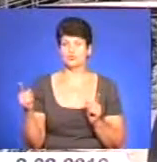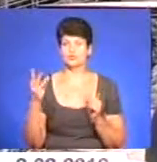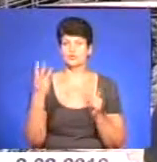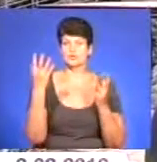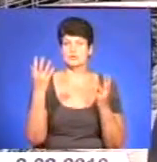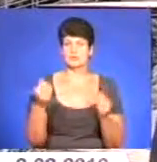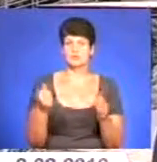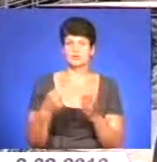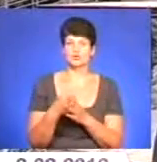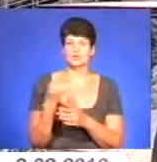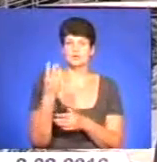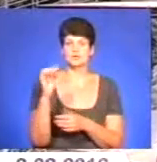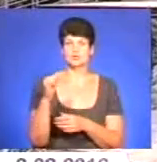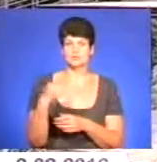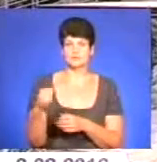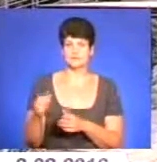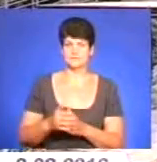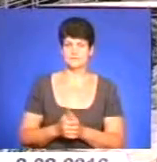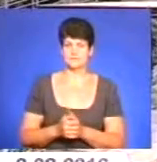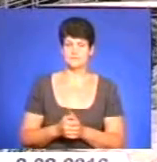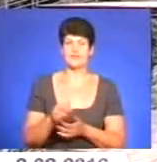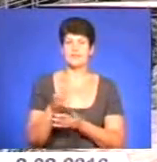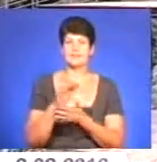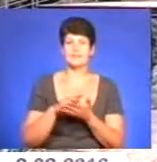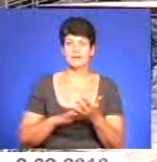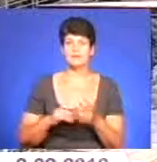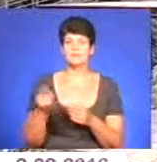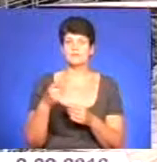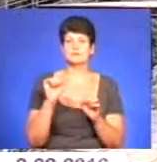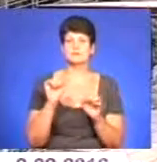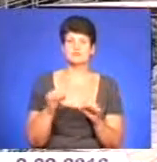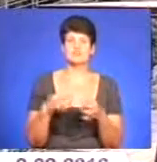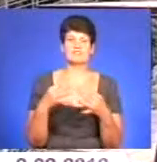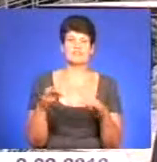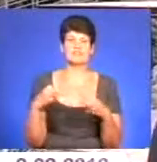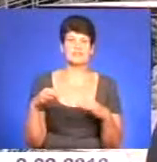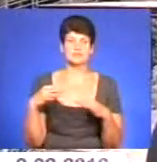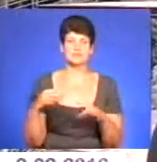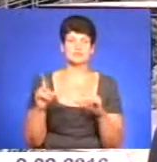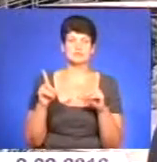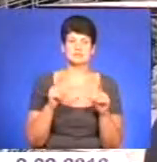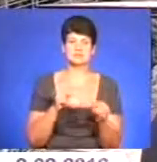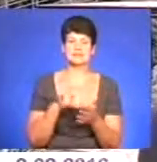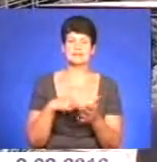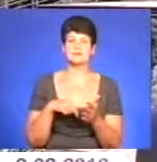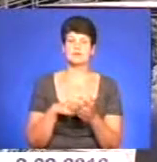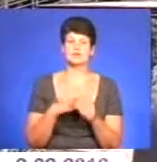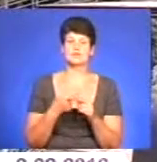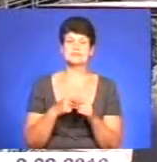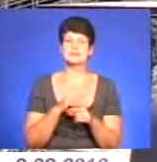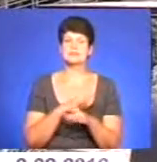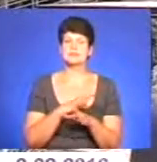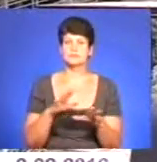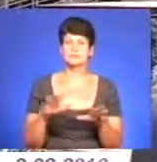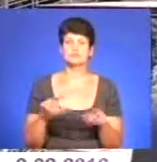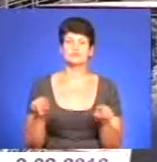днів до 4 серпня. Надалі тернополяни зможуть вільно пересуватися містом, і це не буде створювати такі корки,